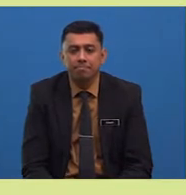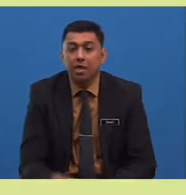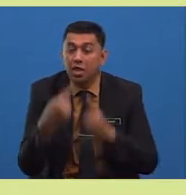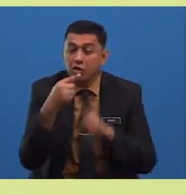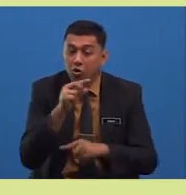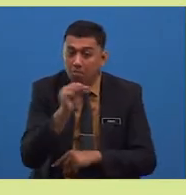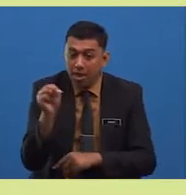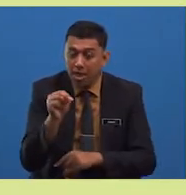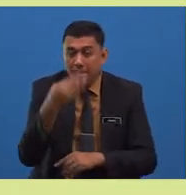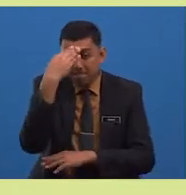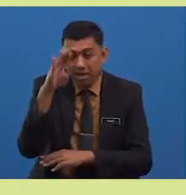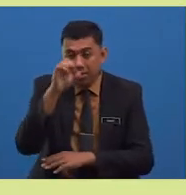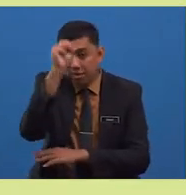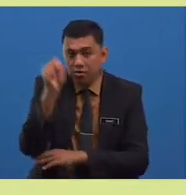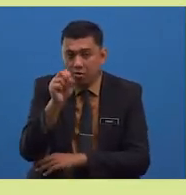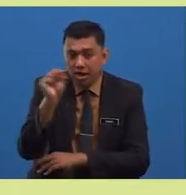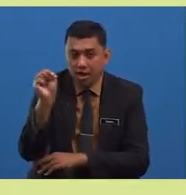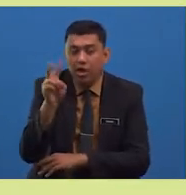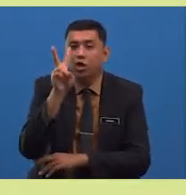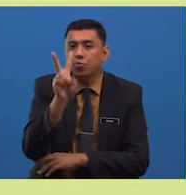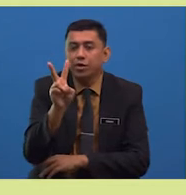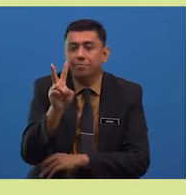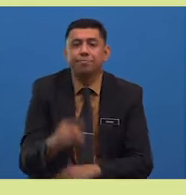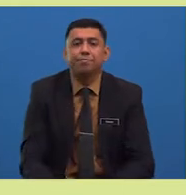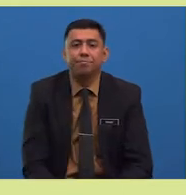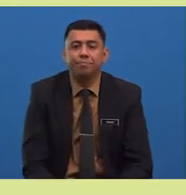Jawapan bagi soalan kedua.